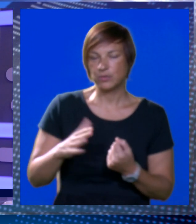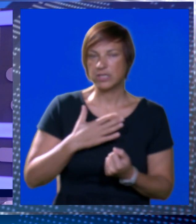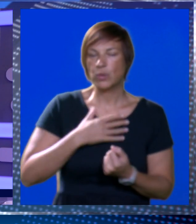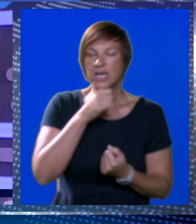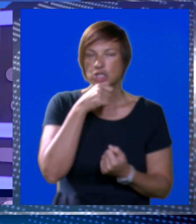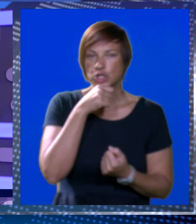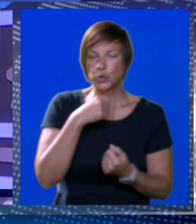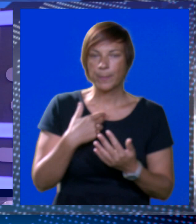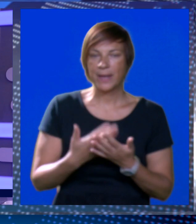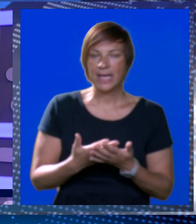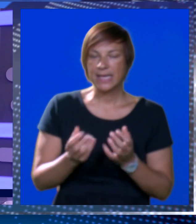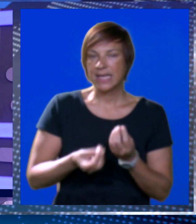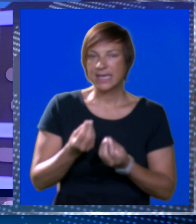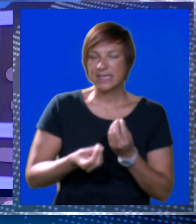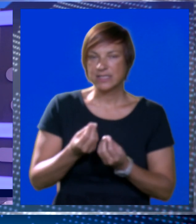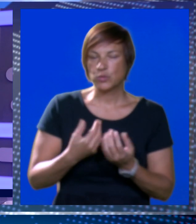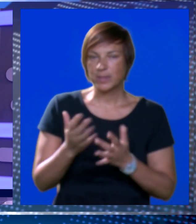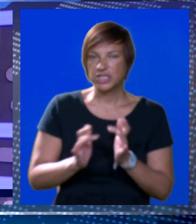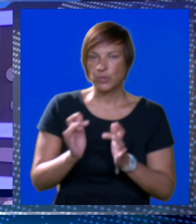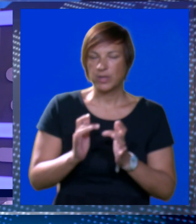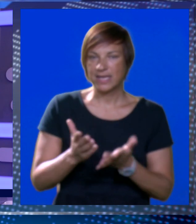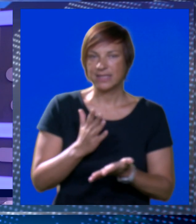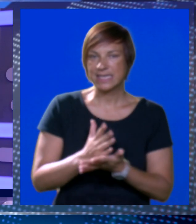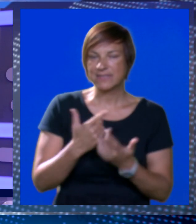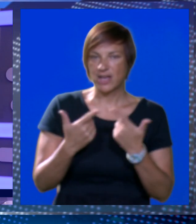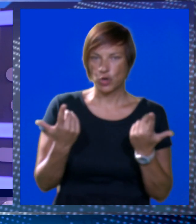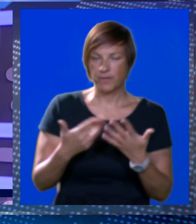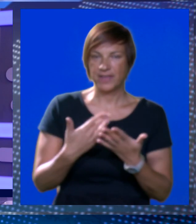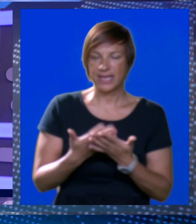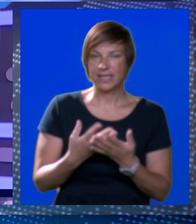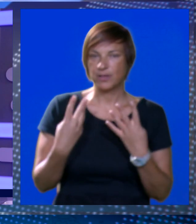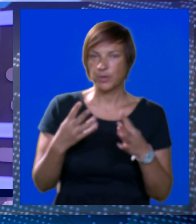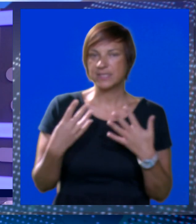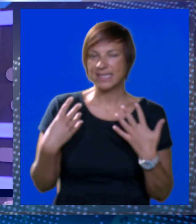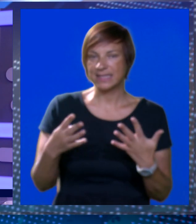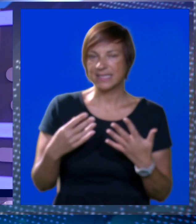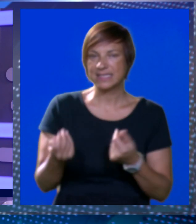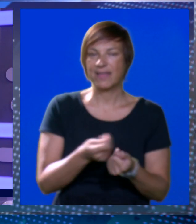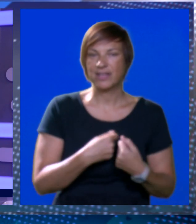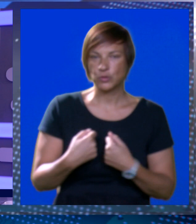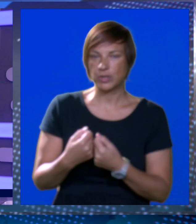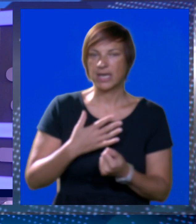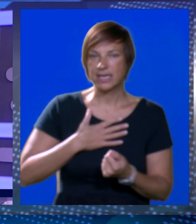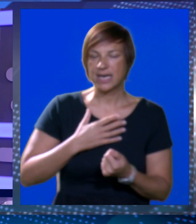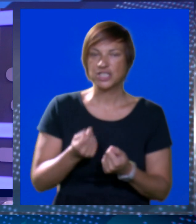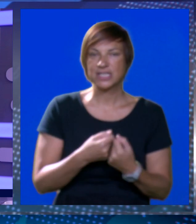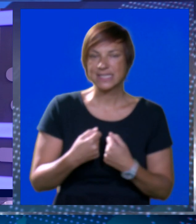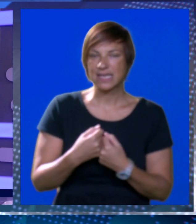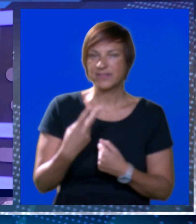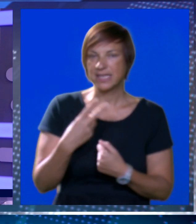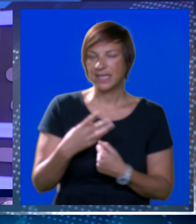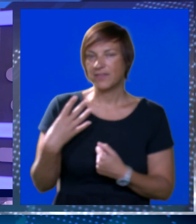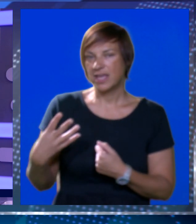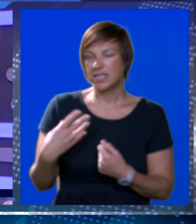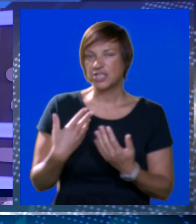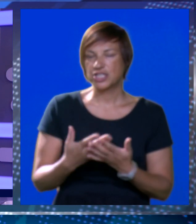uzrasta u našoj županiji nastupa će u redovnom natjecanju svakog vikenda. 89 u organizaciji našeg saveza